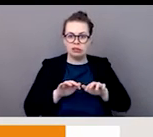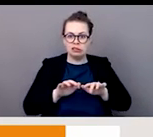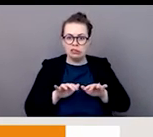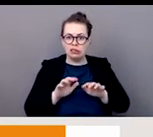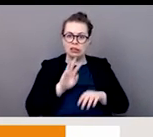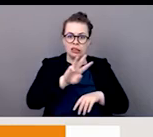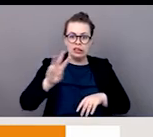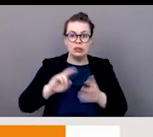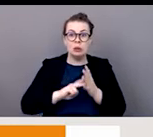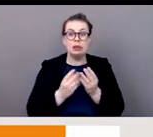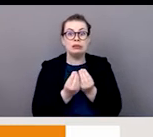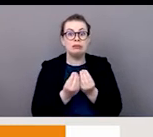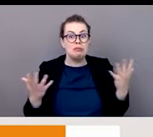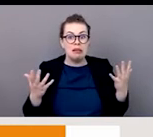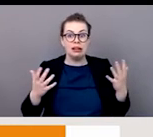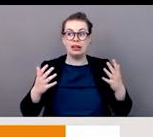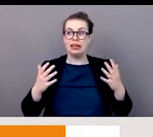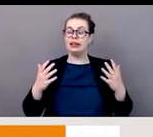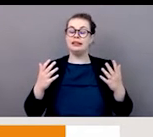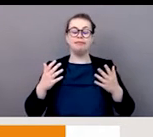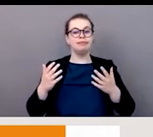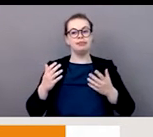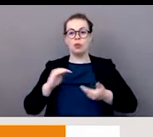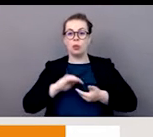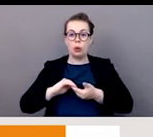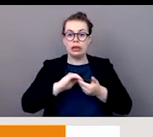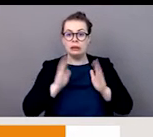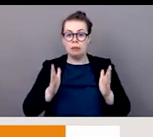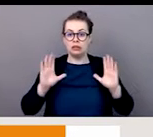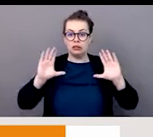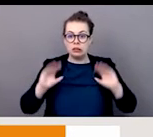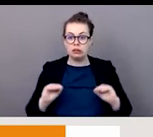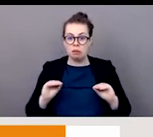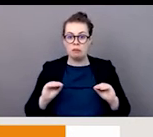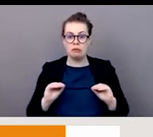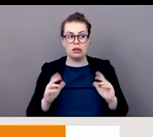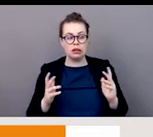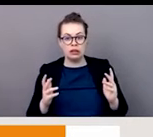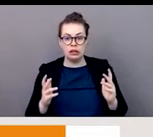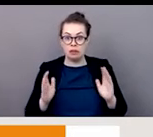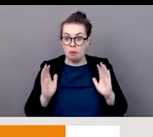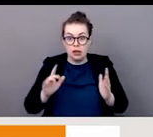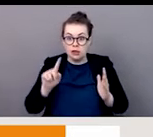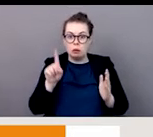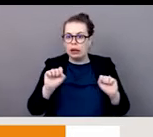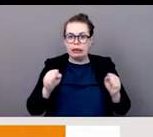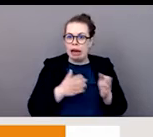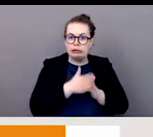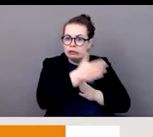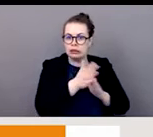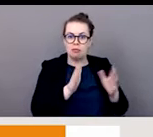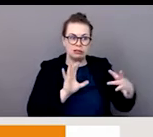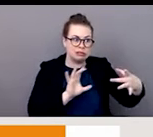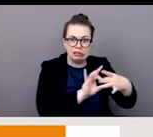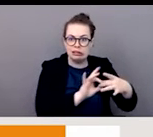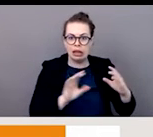a conduit aussi à l'arrêt de certains services et la fermeture aussi de certains autres pour